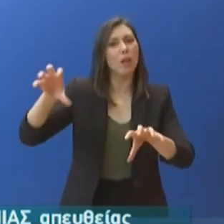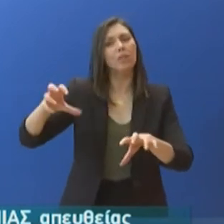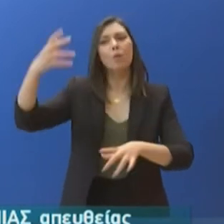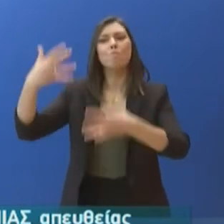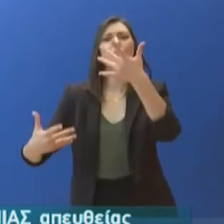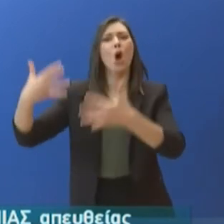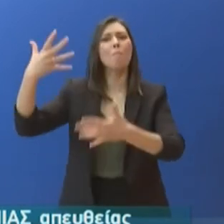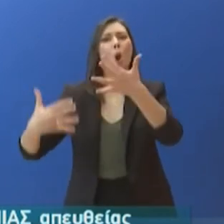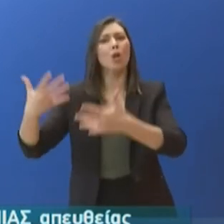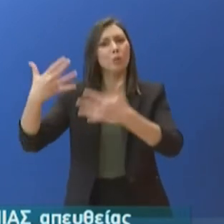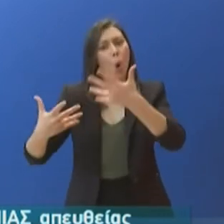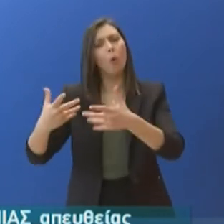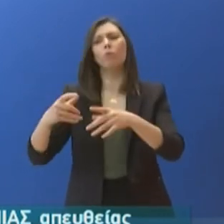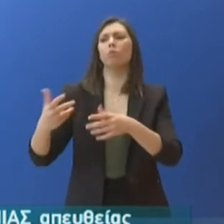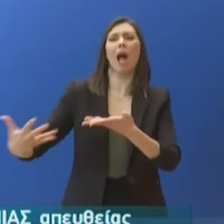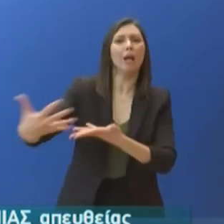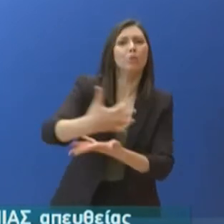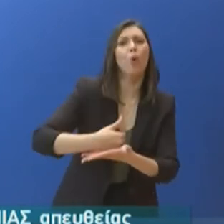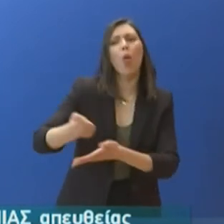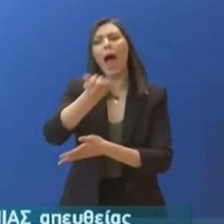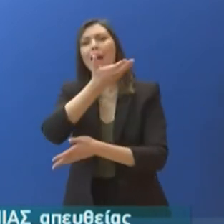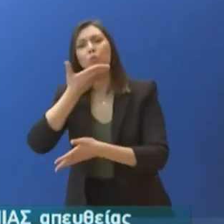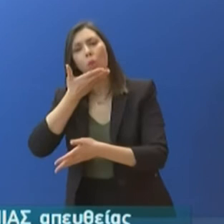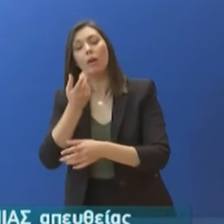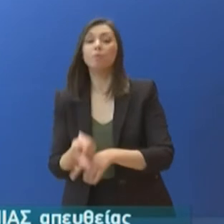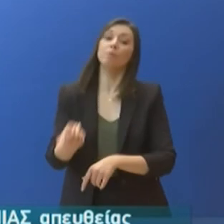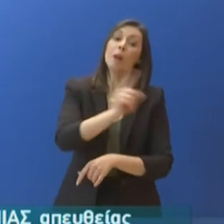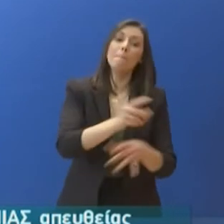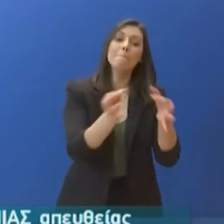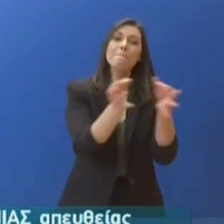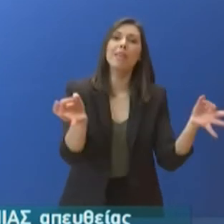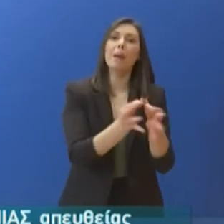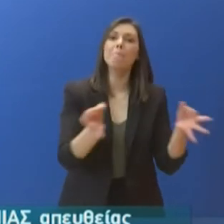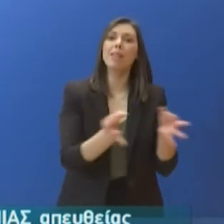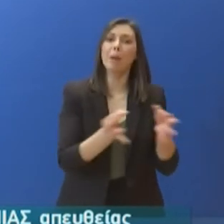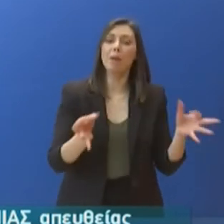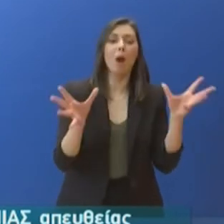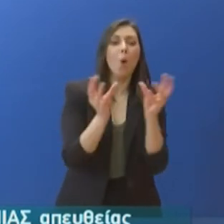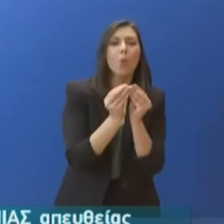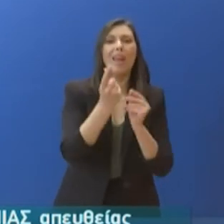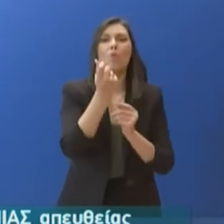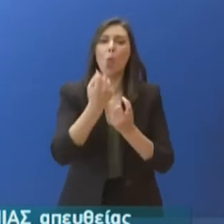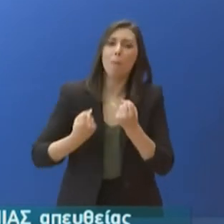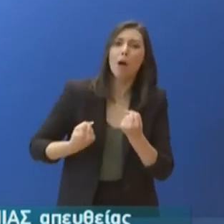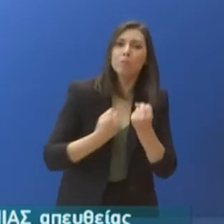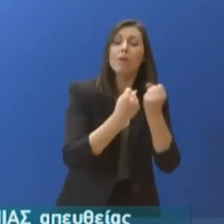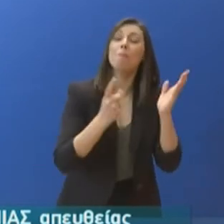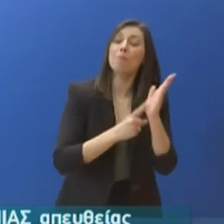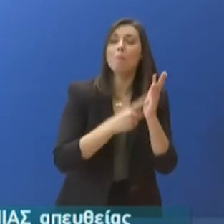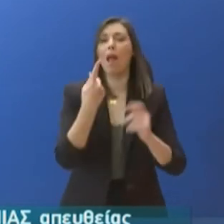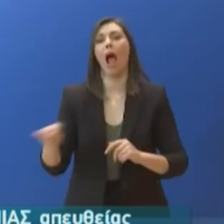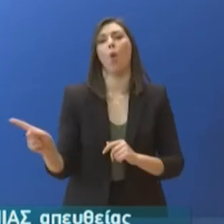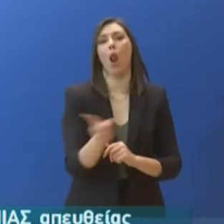προβλέπονται από το Σύμφωνο Σταθερότητας και Ανάπτυξης ή από το καθεστώς ενισχυμένης εποπτείας σε χώρες όπως η Ελλάδα. Τόνισε ότι